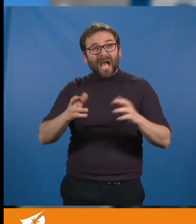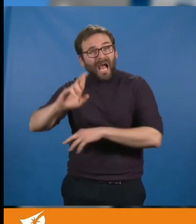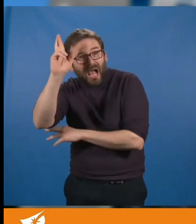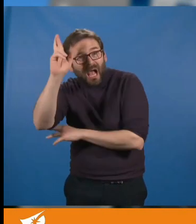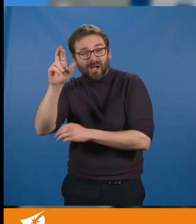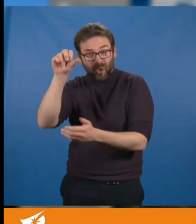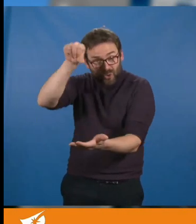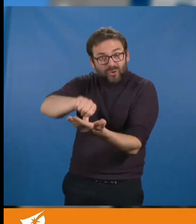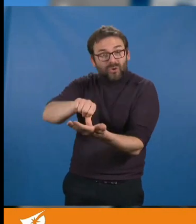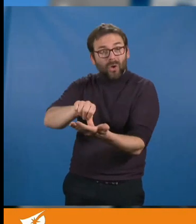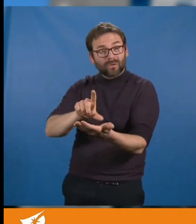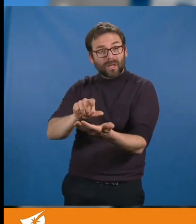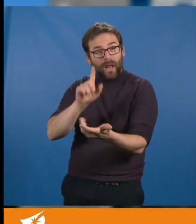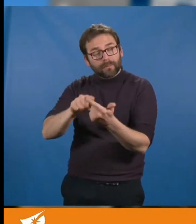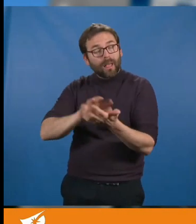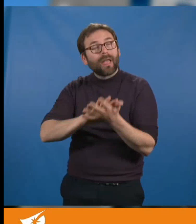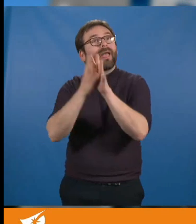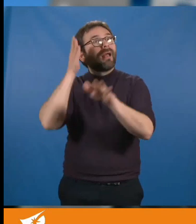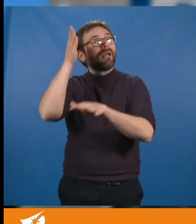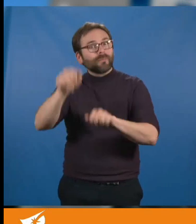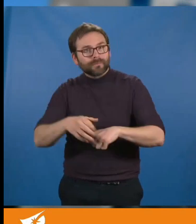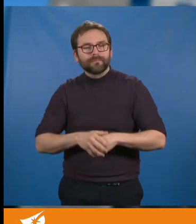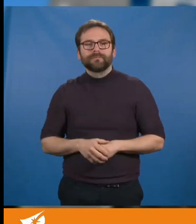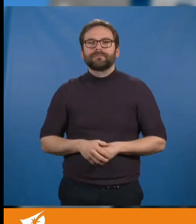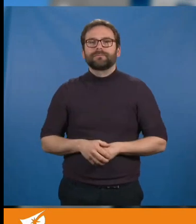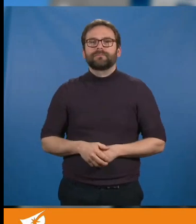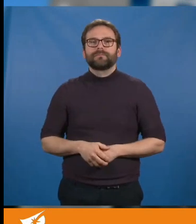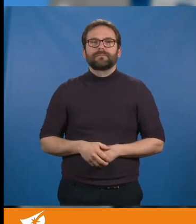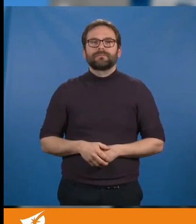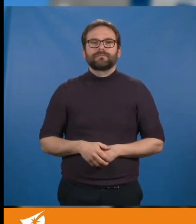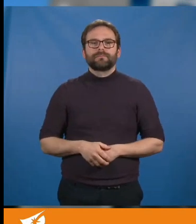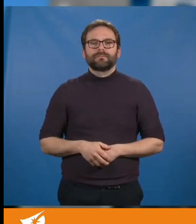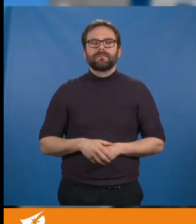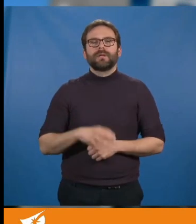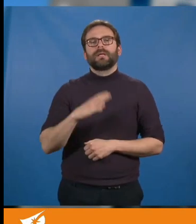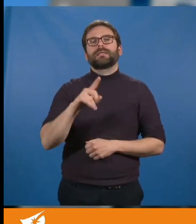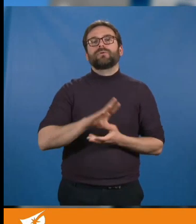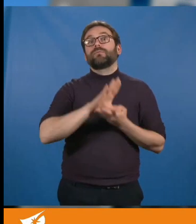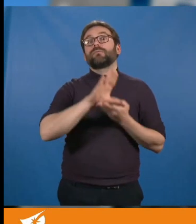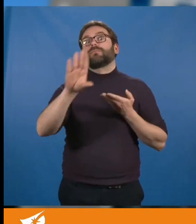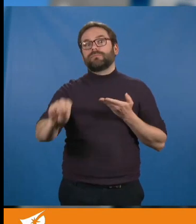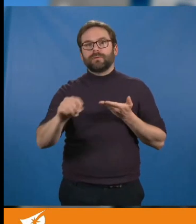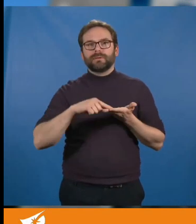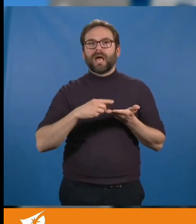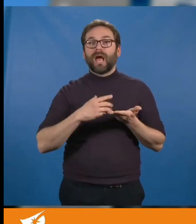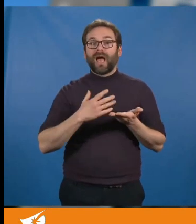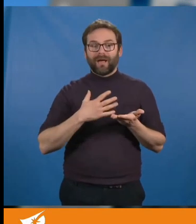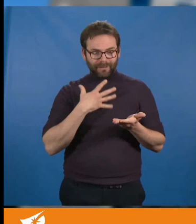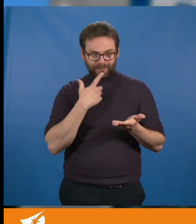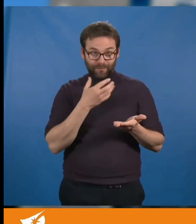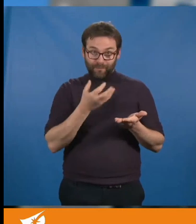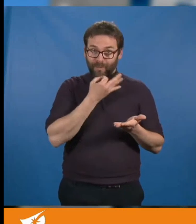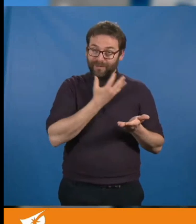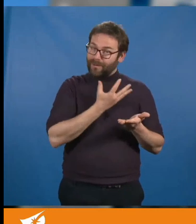centralité pour se réinventer. Le transfert du CHU est une opportunité que nous avons su saisir, dans un